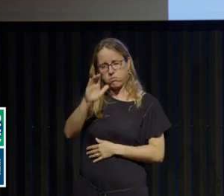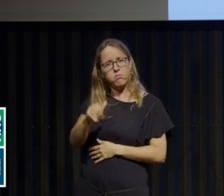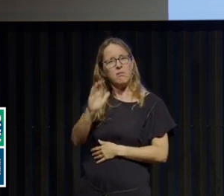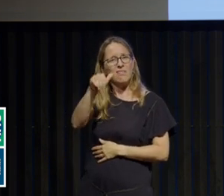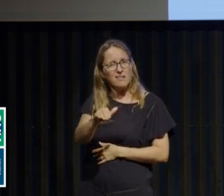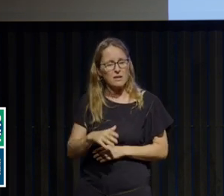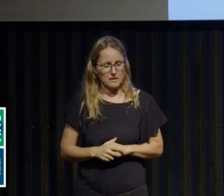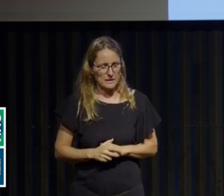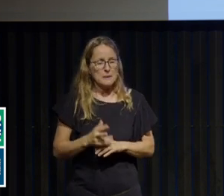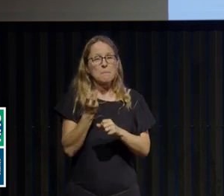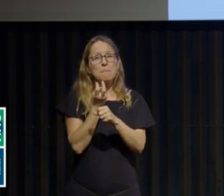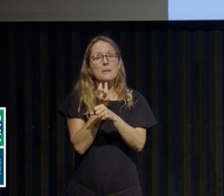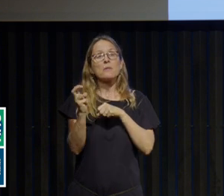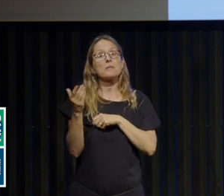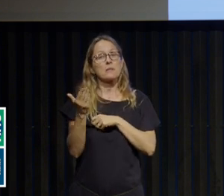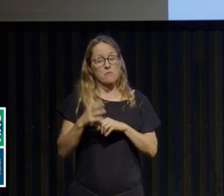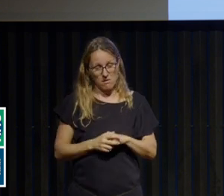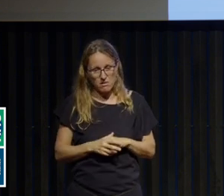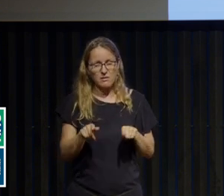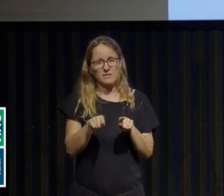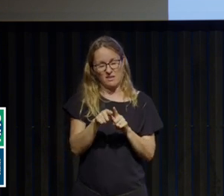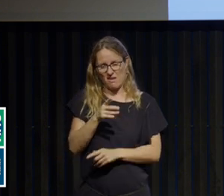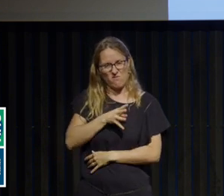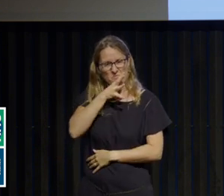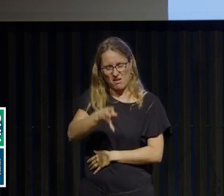mais le risque, bien sûr, est surtout induit par les vomissements répétés.